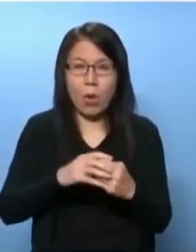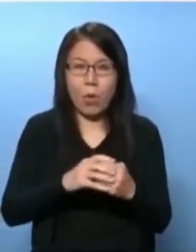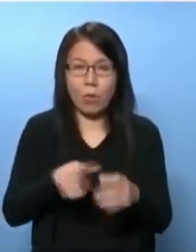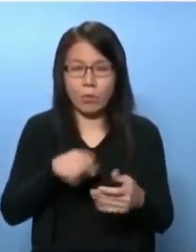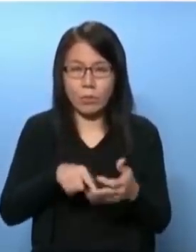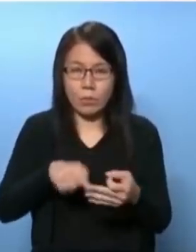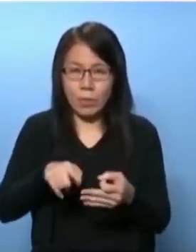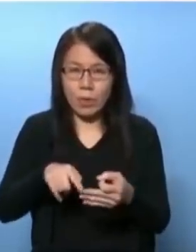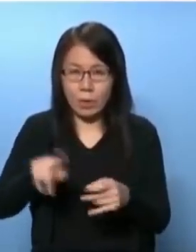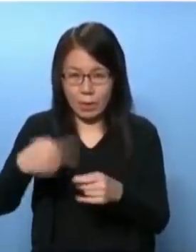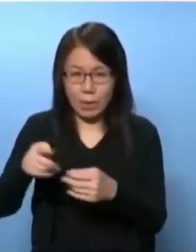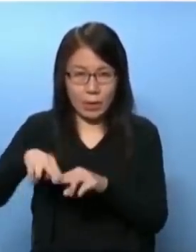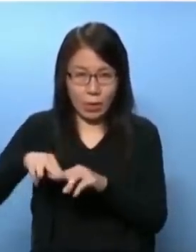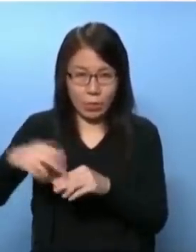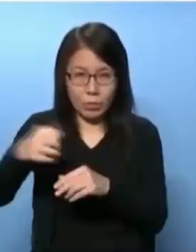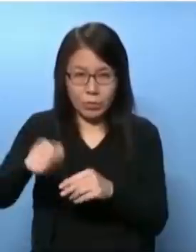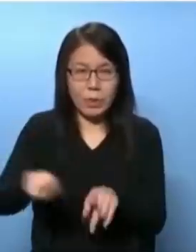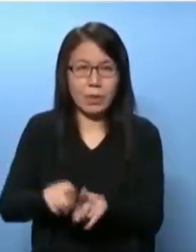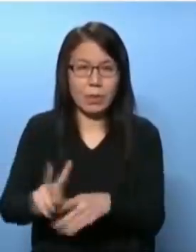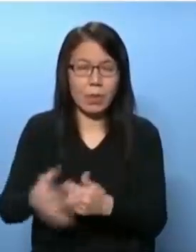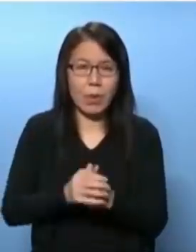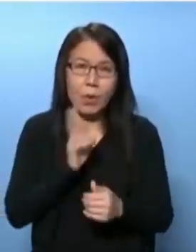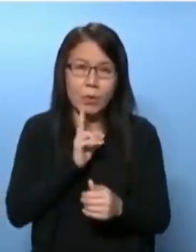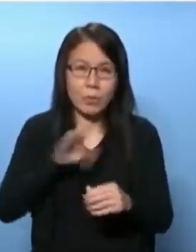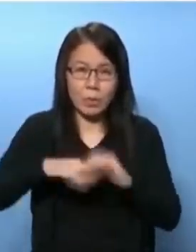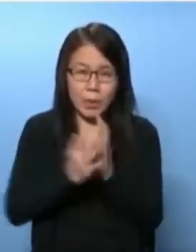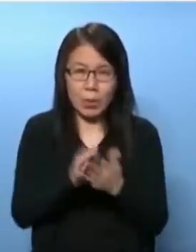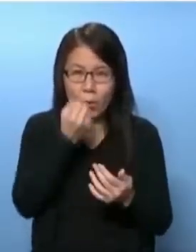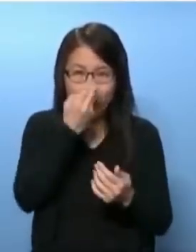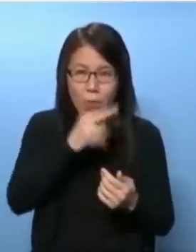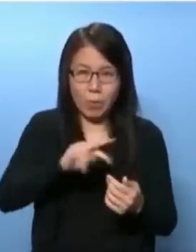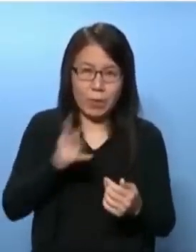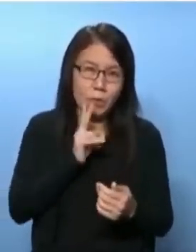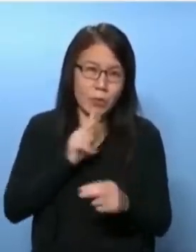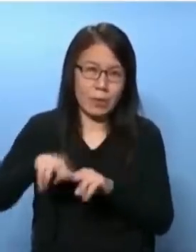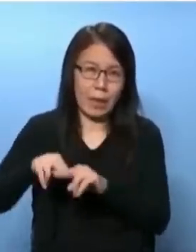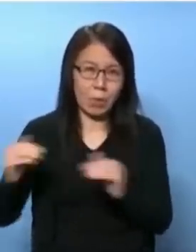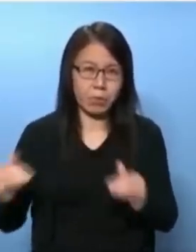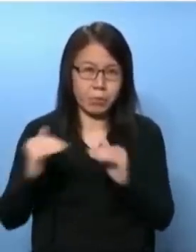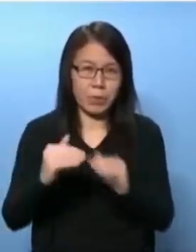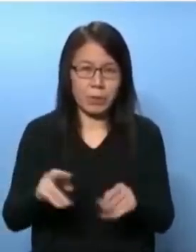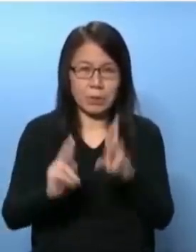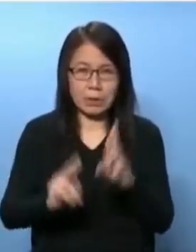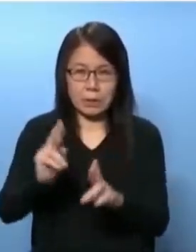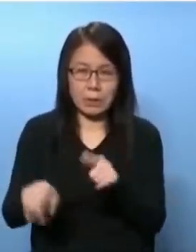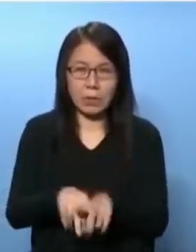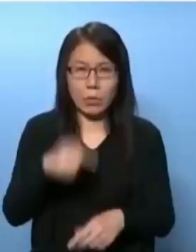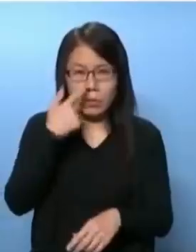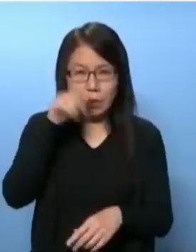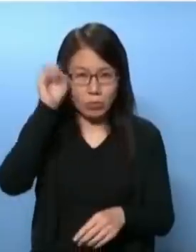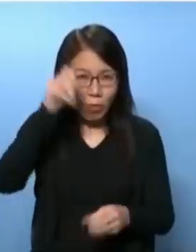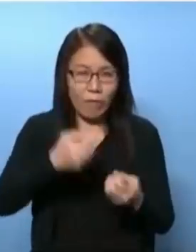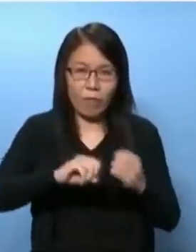样全个香港就变为中国大陆等同的城市讲创新科技